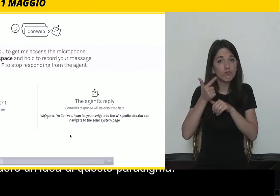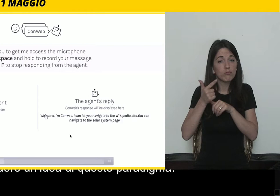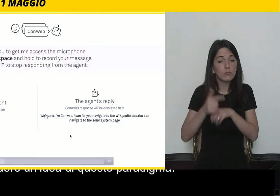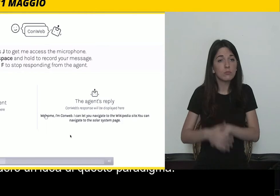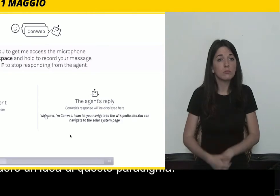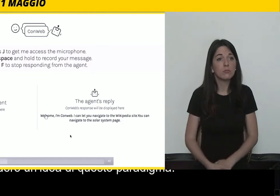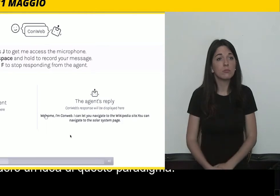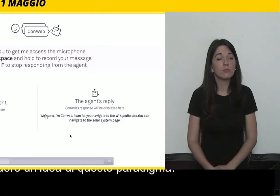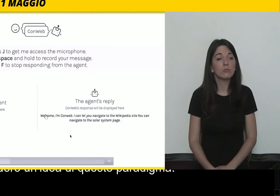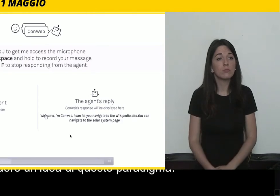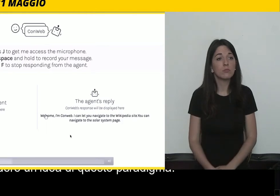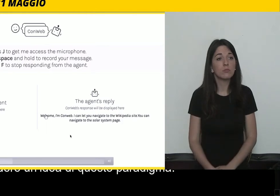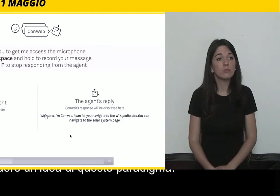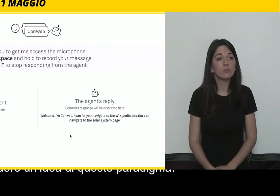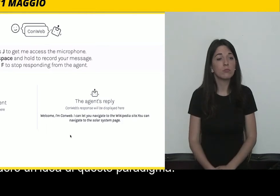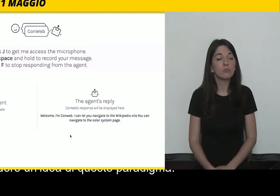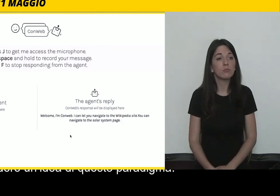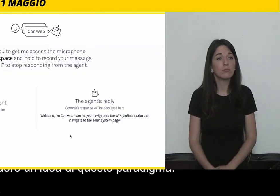No.